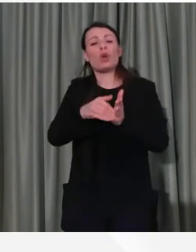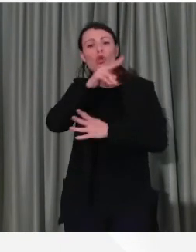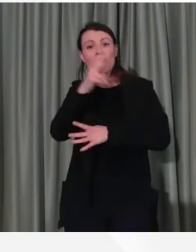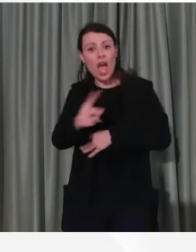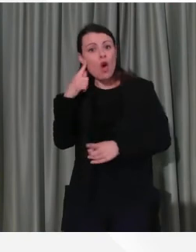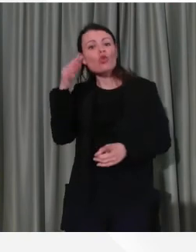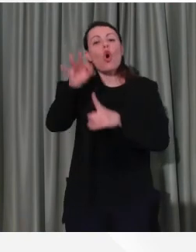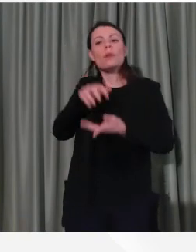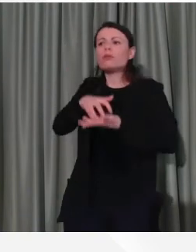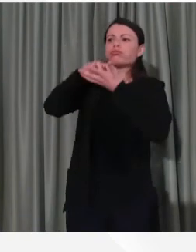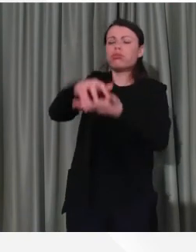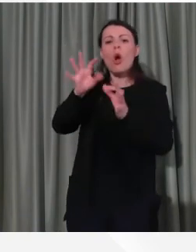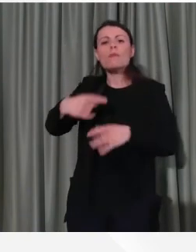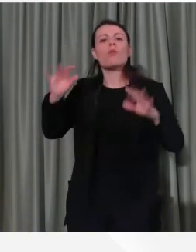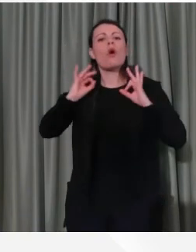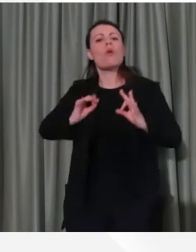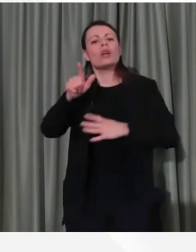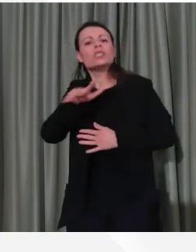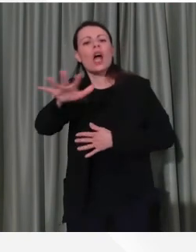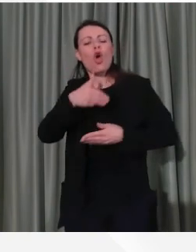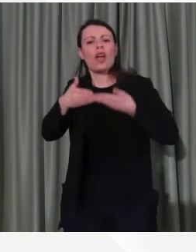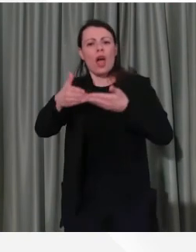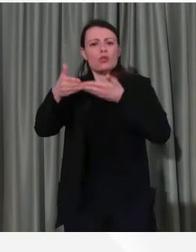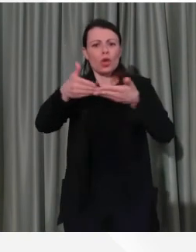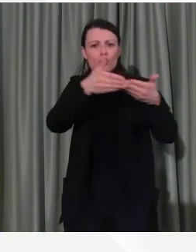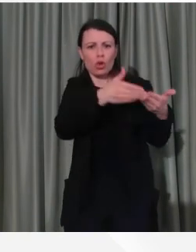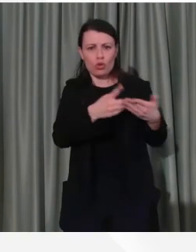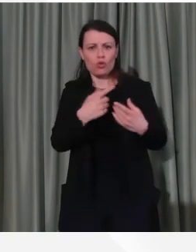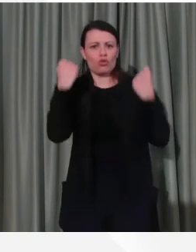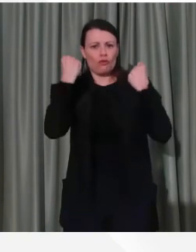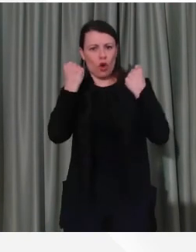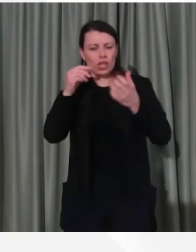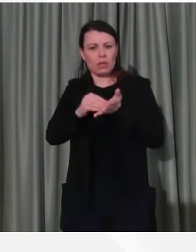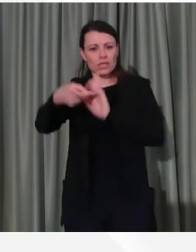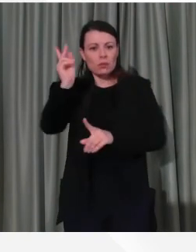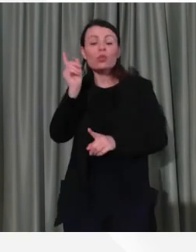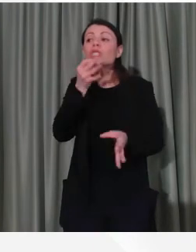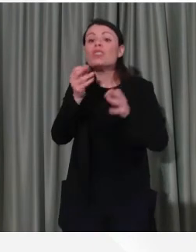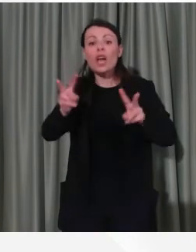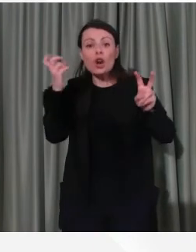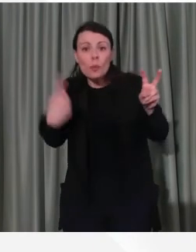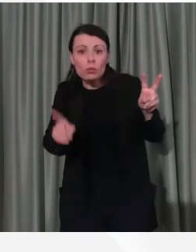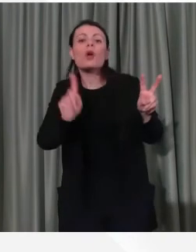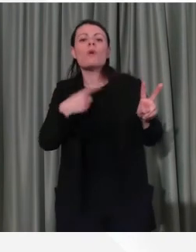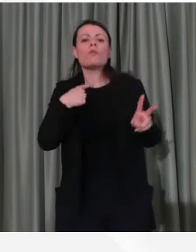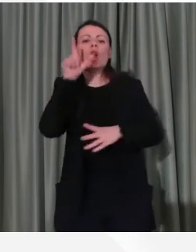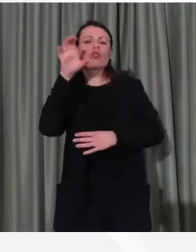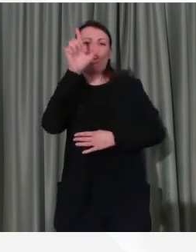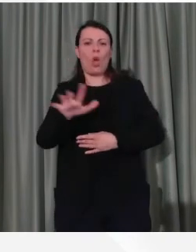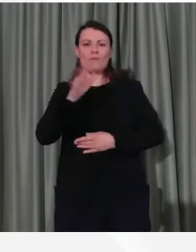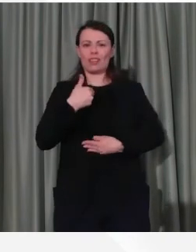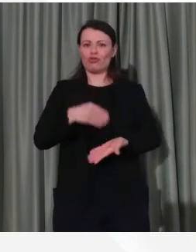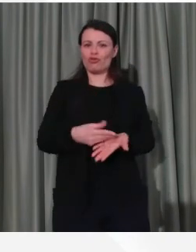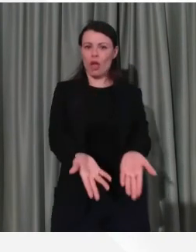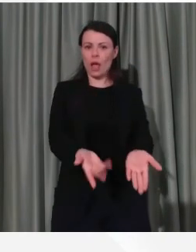'azione delle polizie locali, anche in questa direzione Lombardia, Regione Lombardia è presente? Assolutamente sì, abbiamo